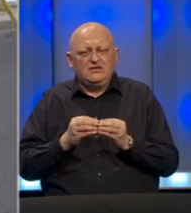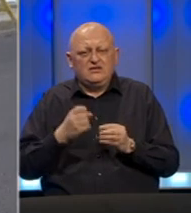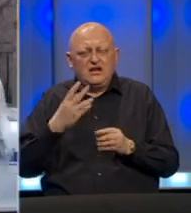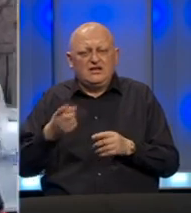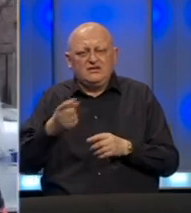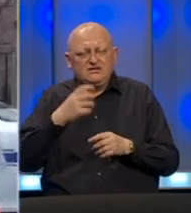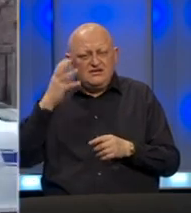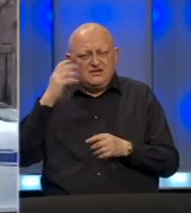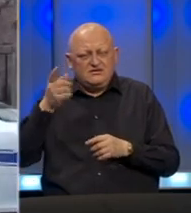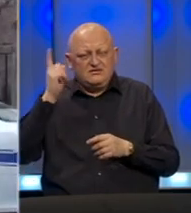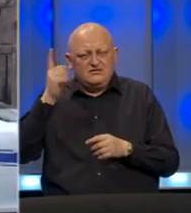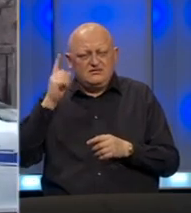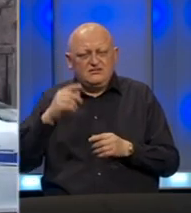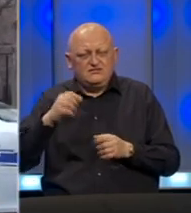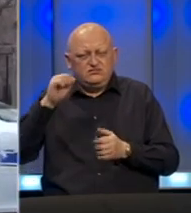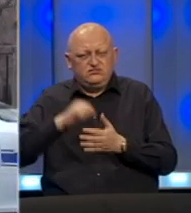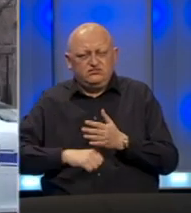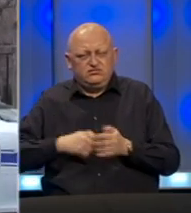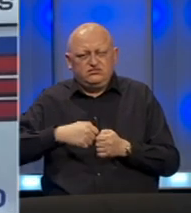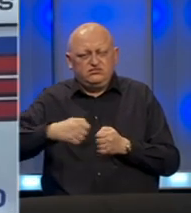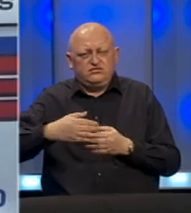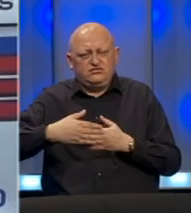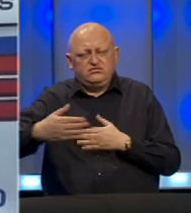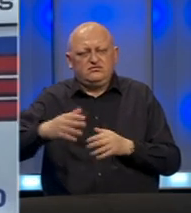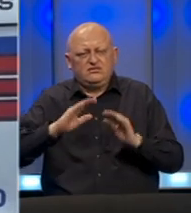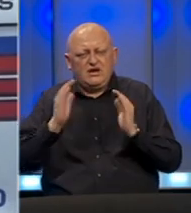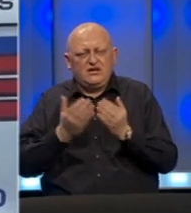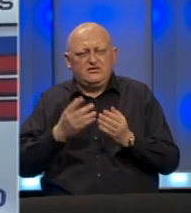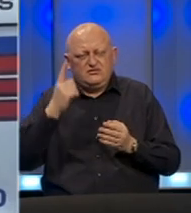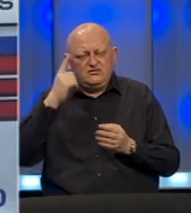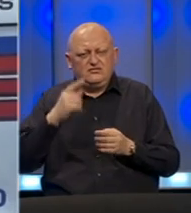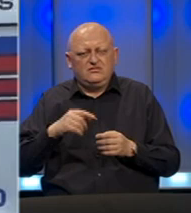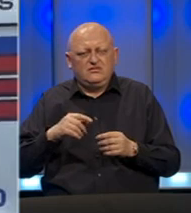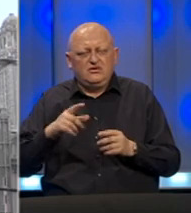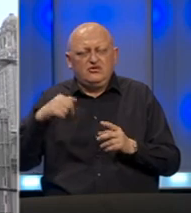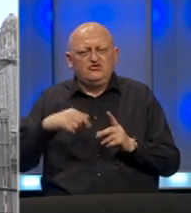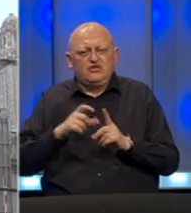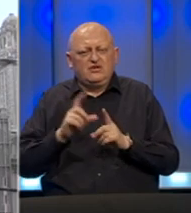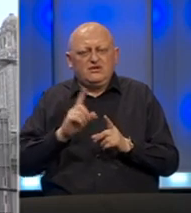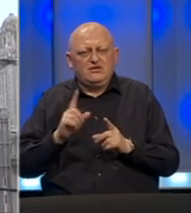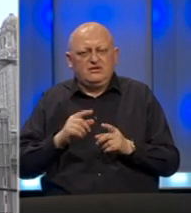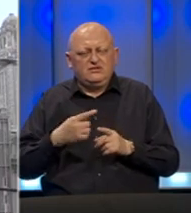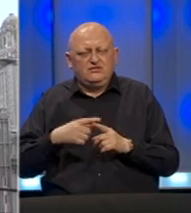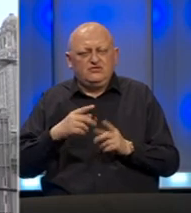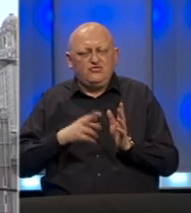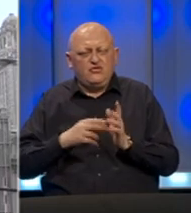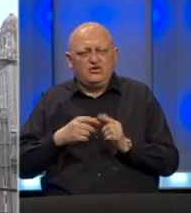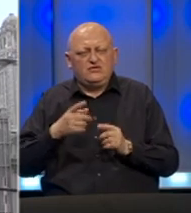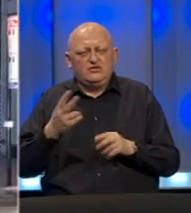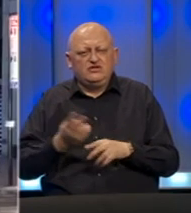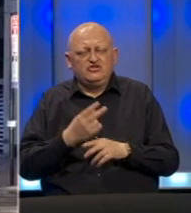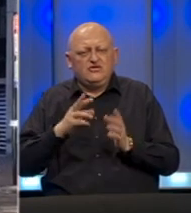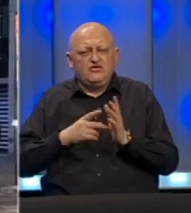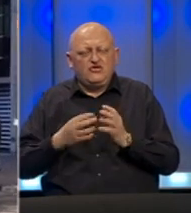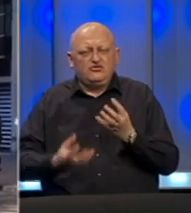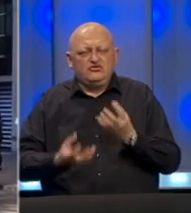je Savezna vlada kritikovala drakonske mjere, socijalnu distancu, karantin uz navode da Južna Dakota nije New York. A u državi New York,